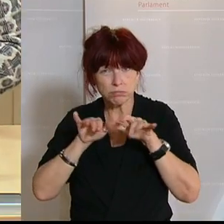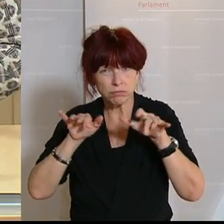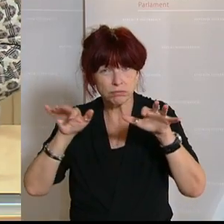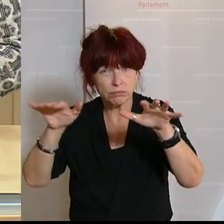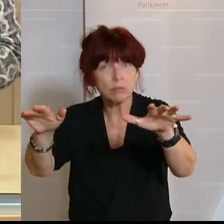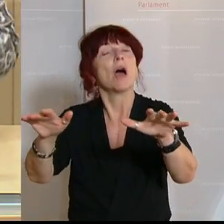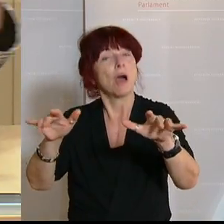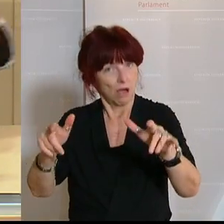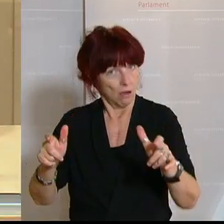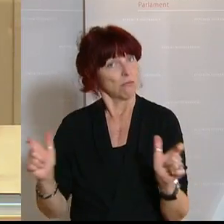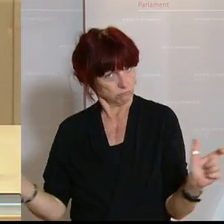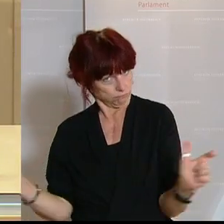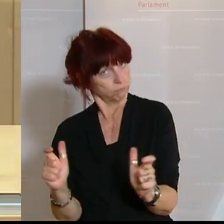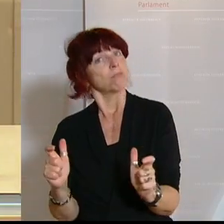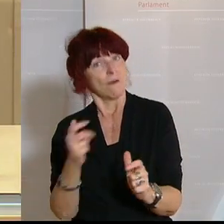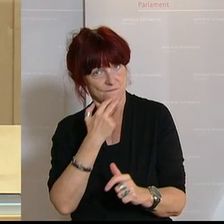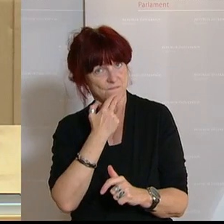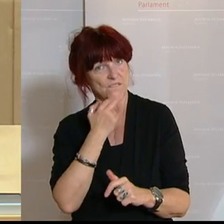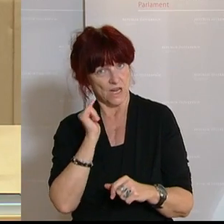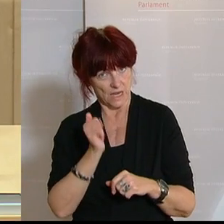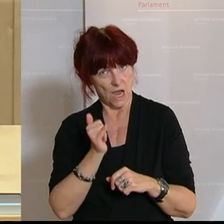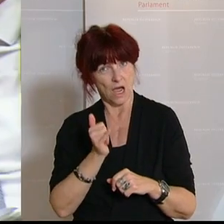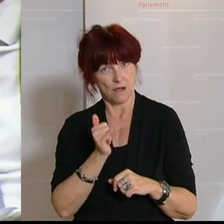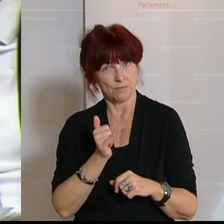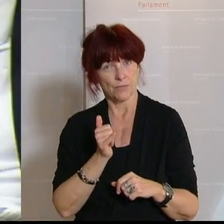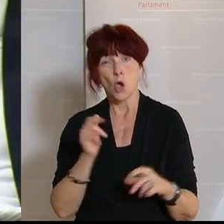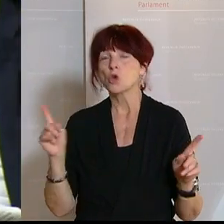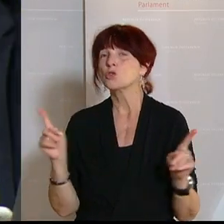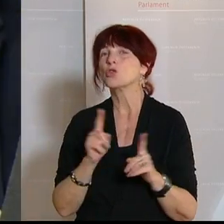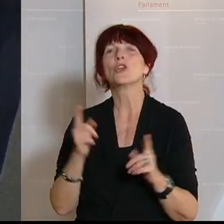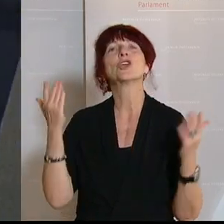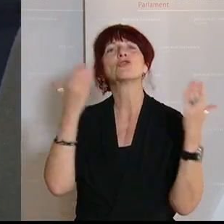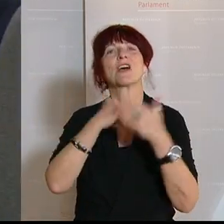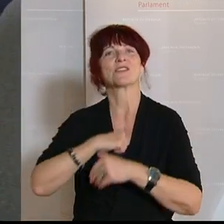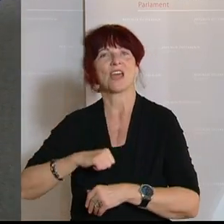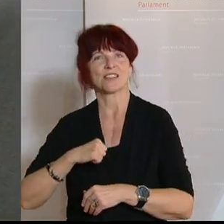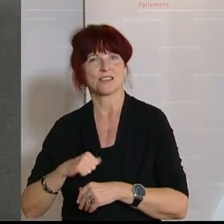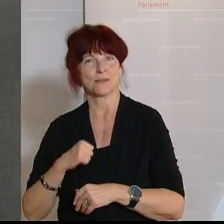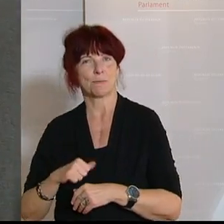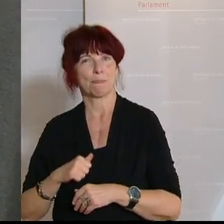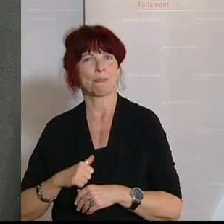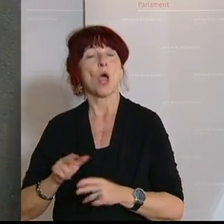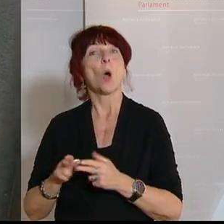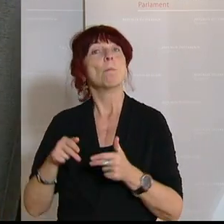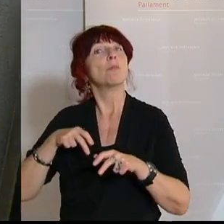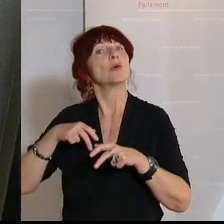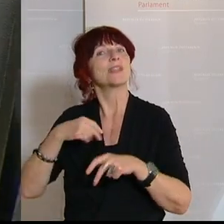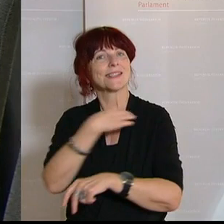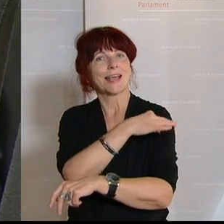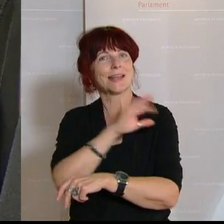gerne im Polarisieren. Es geht darum, dass der Kabinettschef des Herrn Bundeskanzlers heute ein Mail